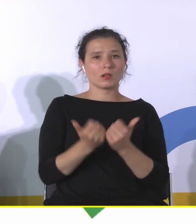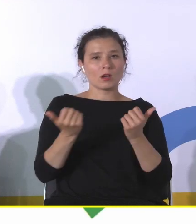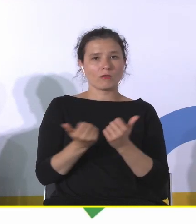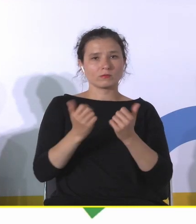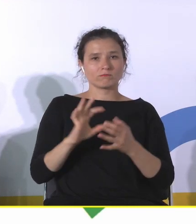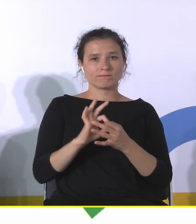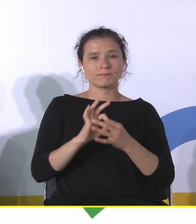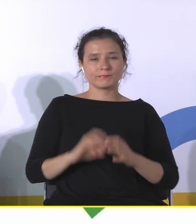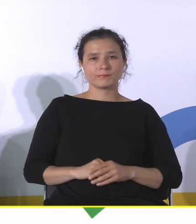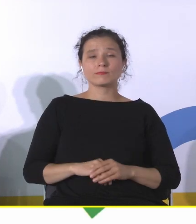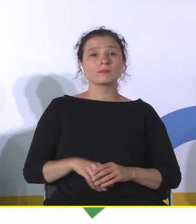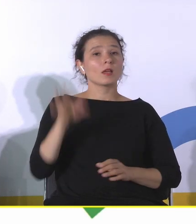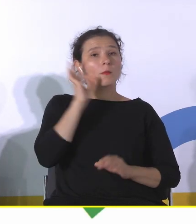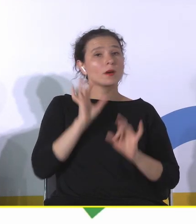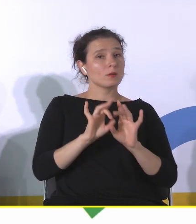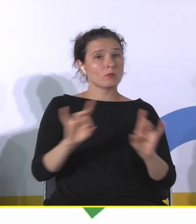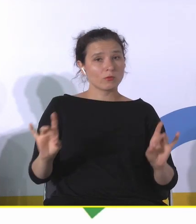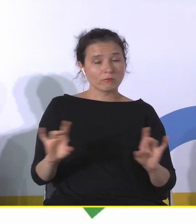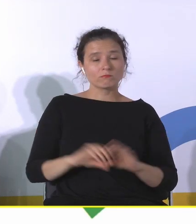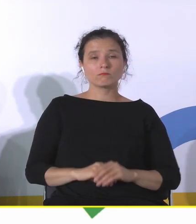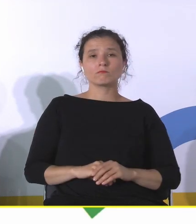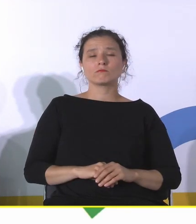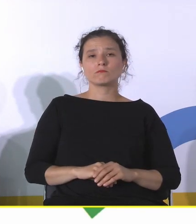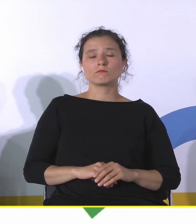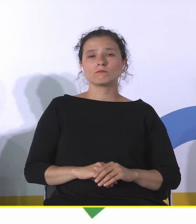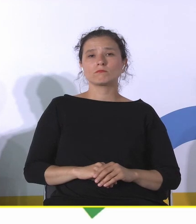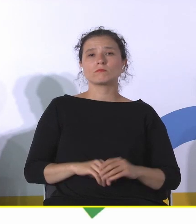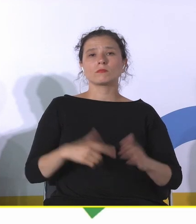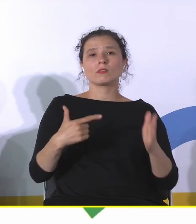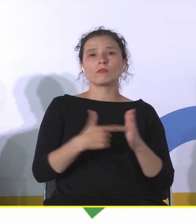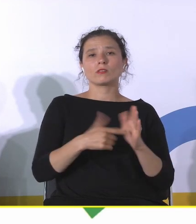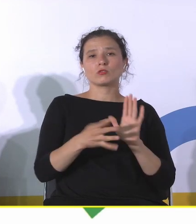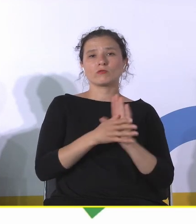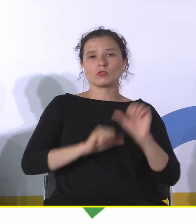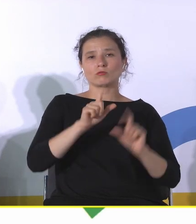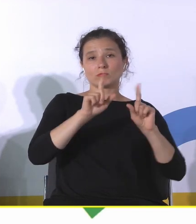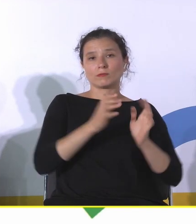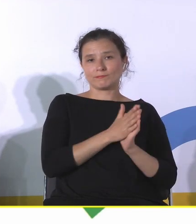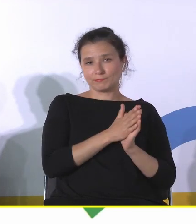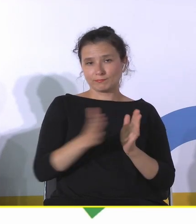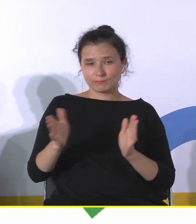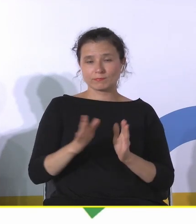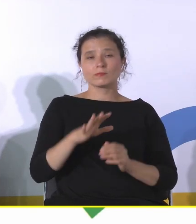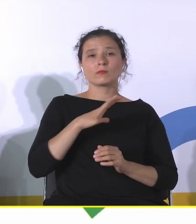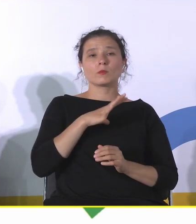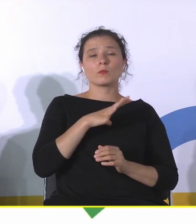Pani Profesor od 2019 roku pełniła funkcję